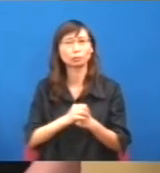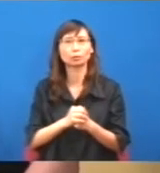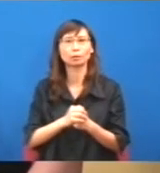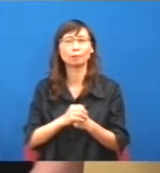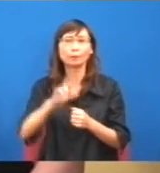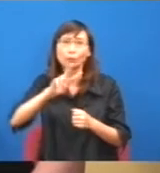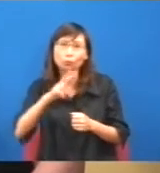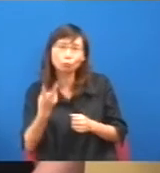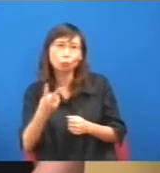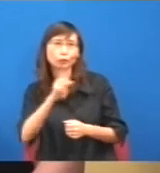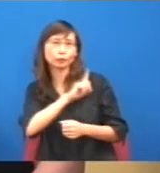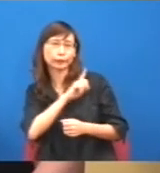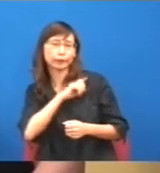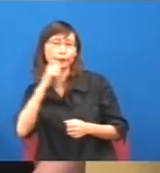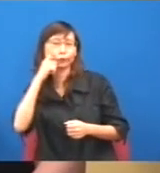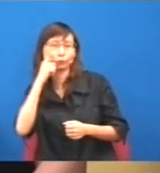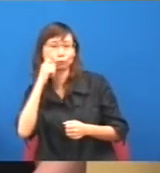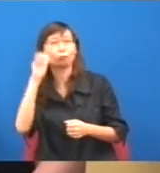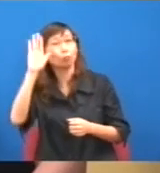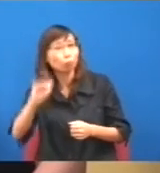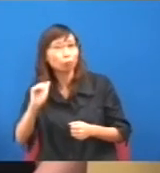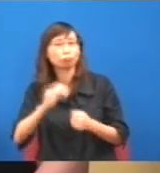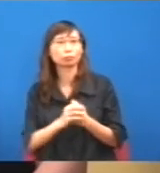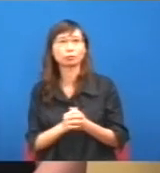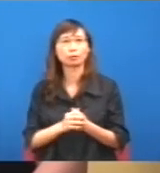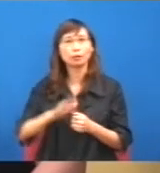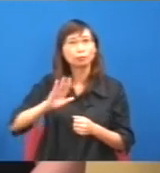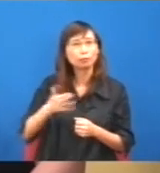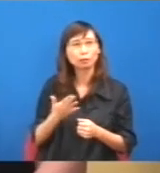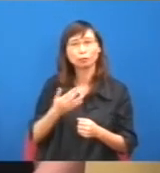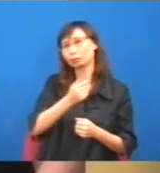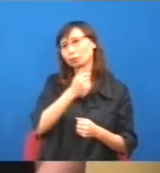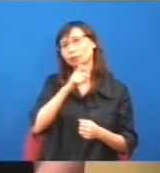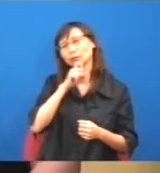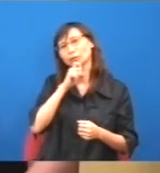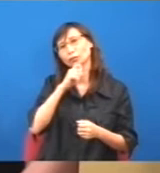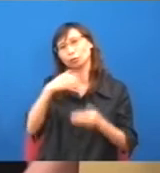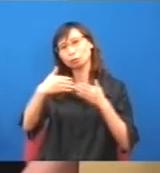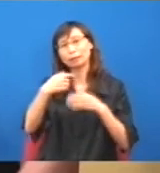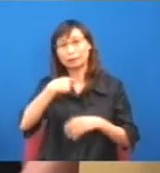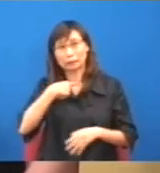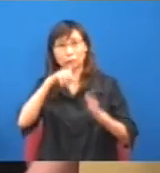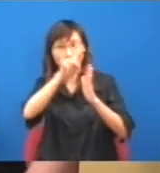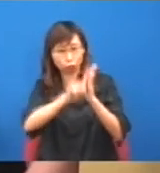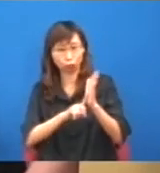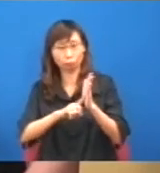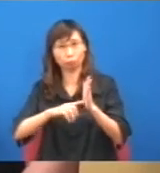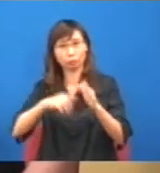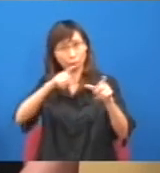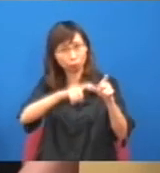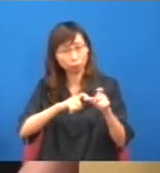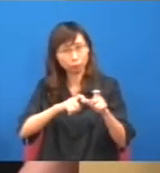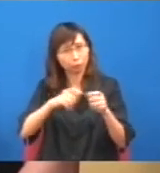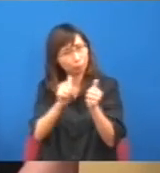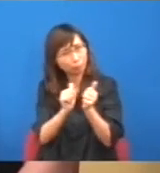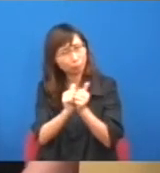善生活,但如果對於一些完全沒有二教能力,或者甚至很需要最低工資的朋友,反而是因爲最低工資不能夠設合實際的